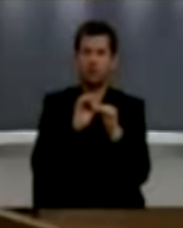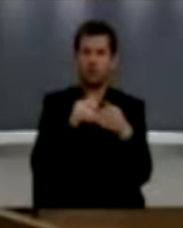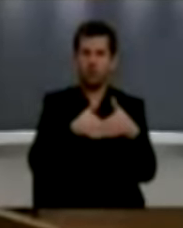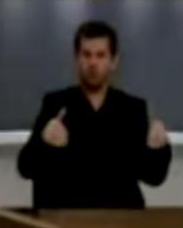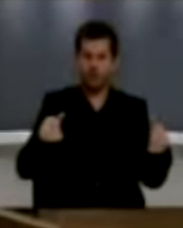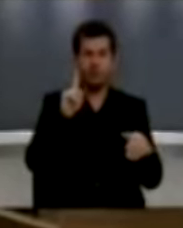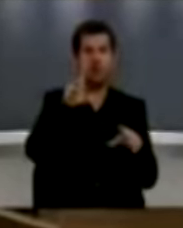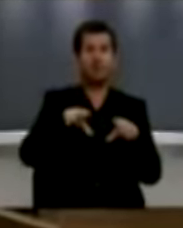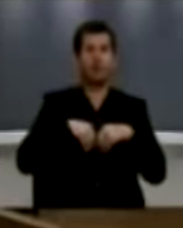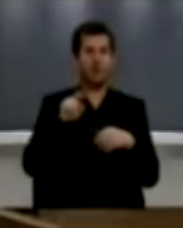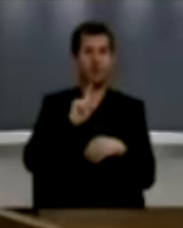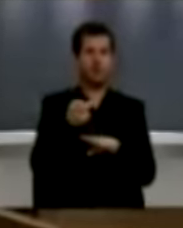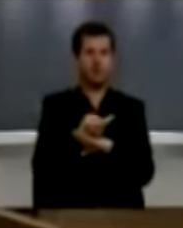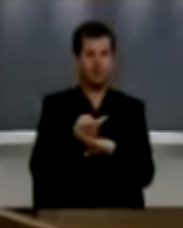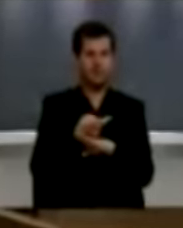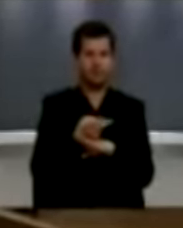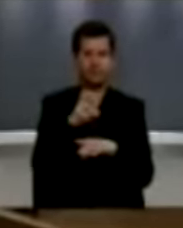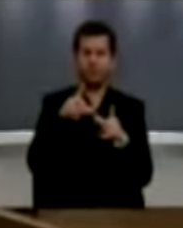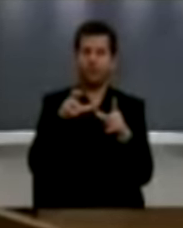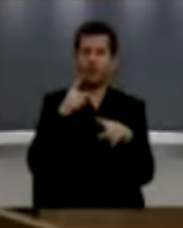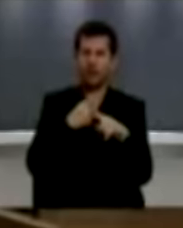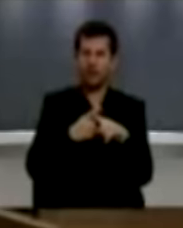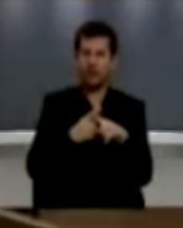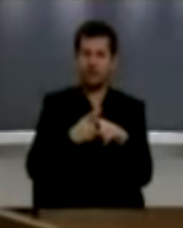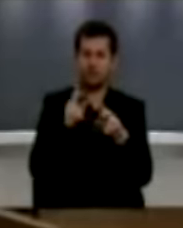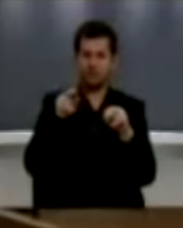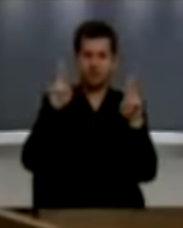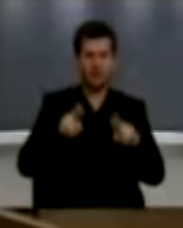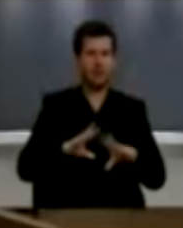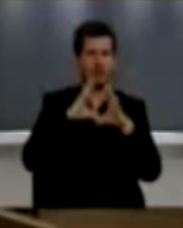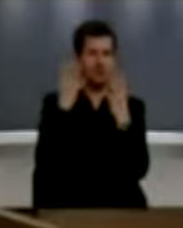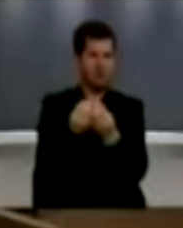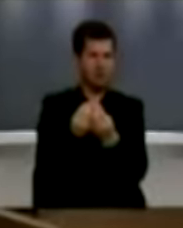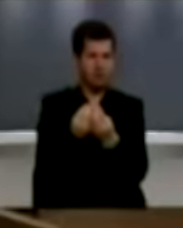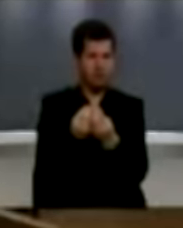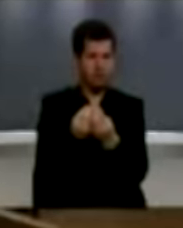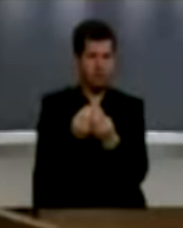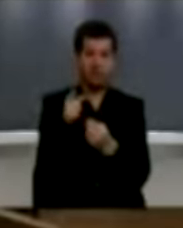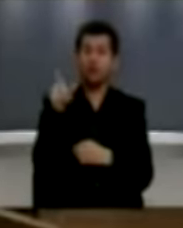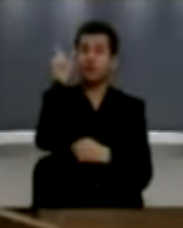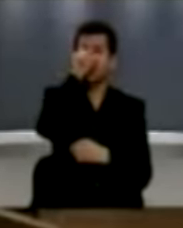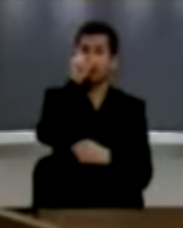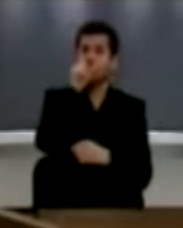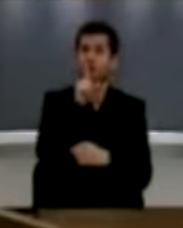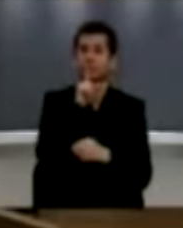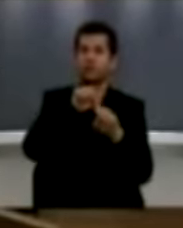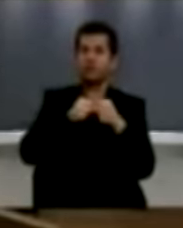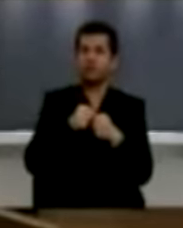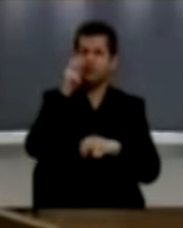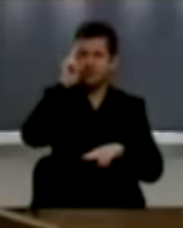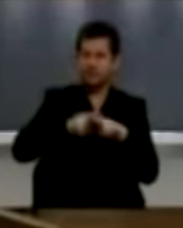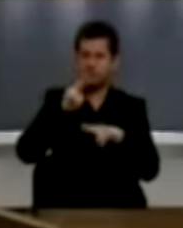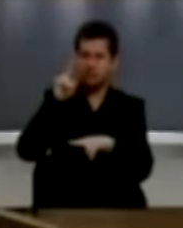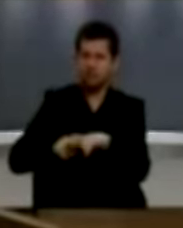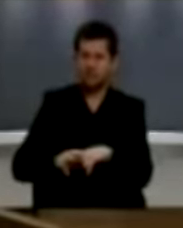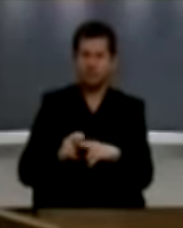shtetin tonë. E uleksi bënë gjithë shka për post drejtësis dhe sundimit ligjit, e Serbia është këthyër si vendimarës e në Kosovë.